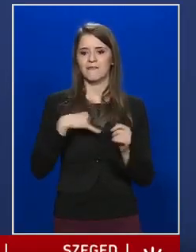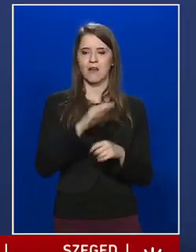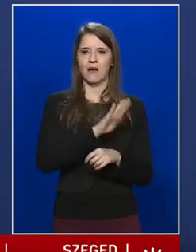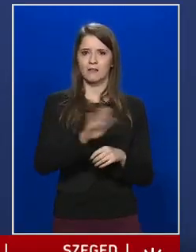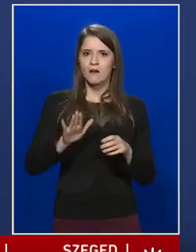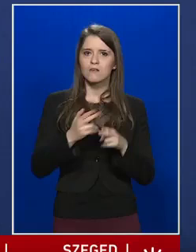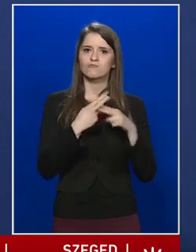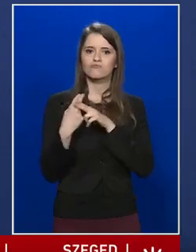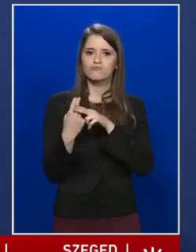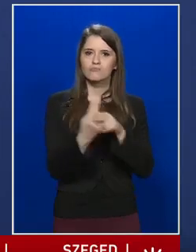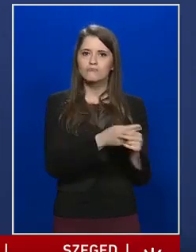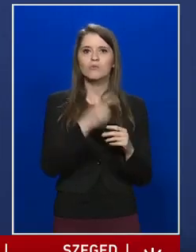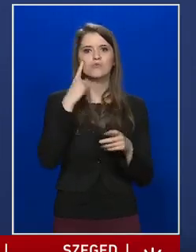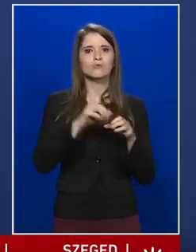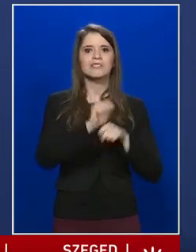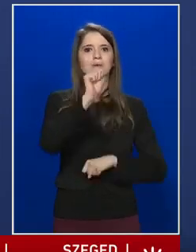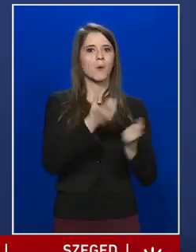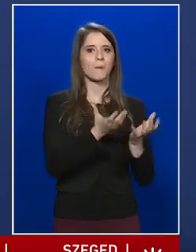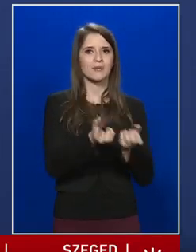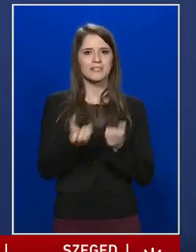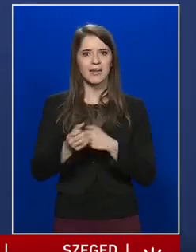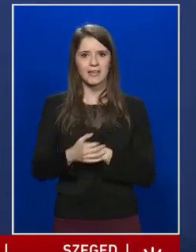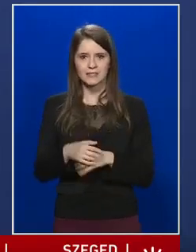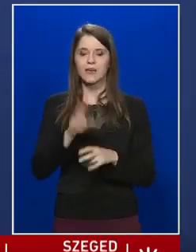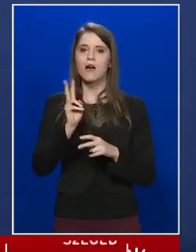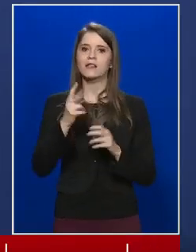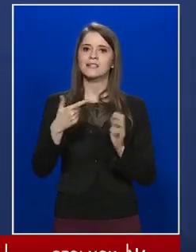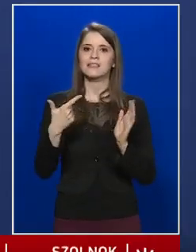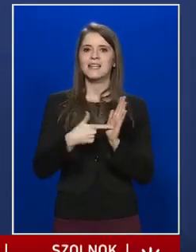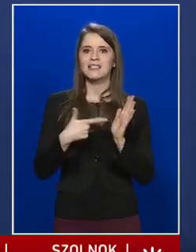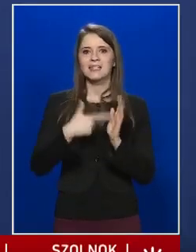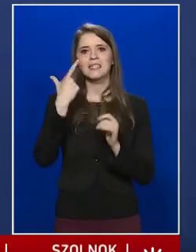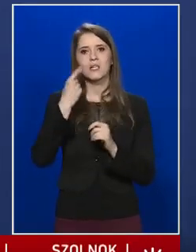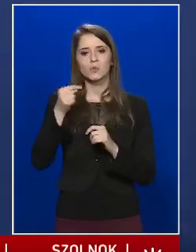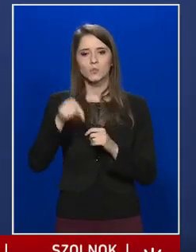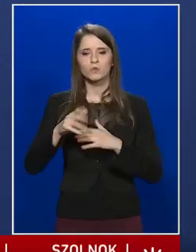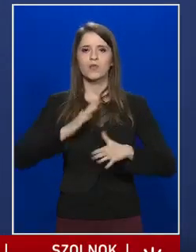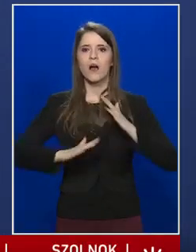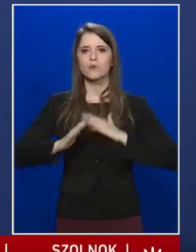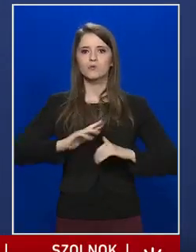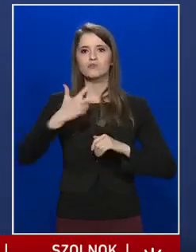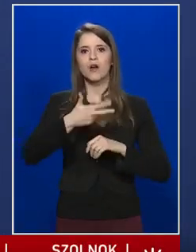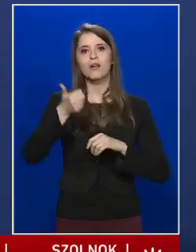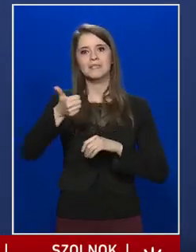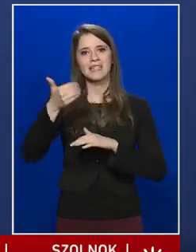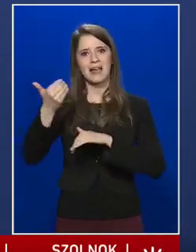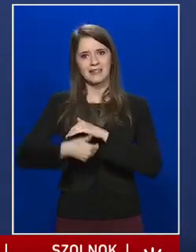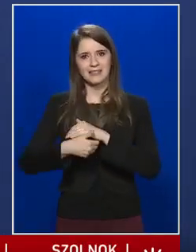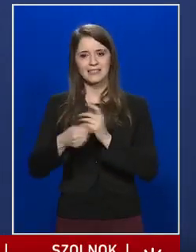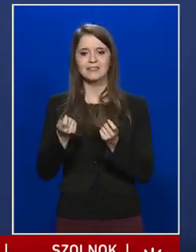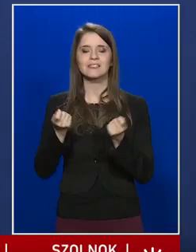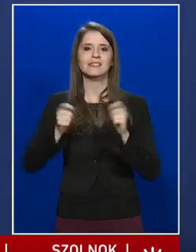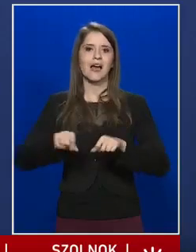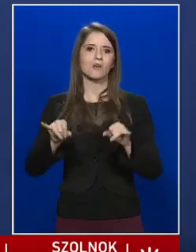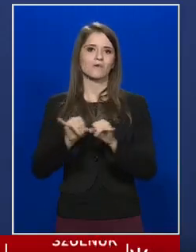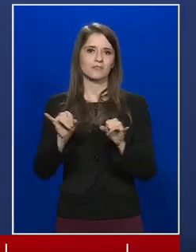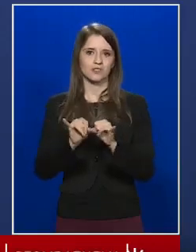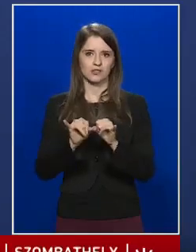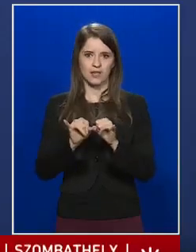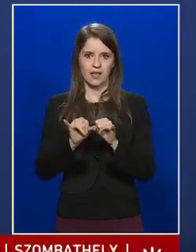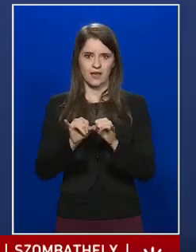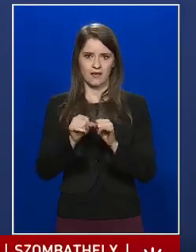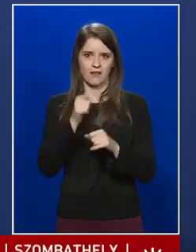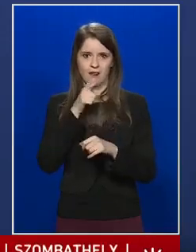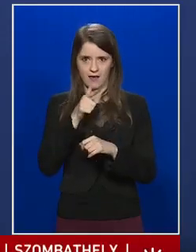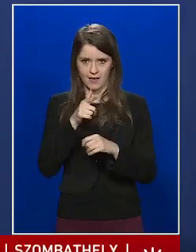megszerezze a diplomáját, aki 2020. augusztus 31-ig záróvizsgát tett vagy